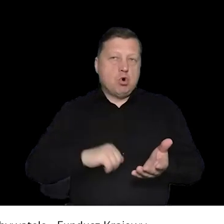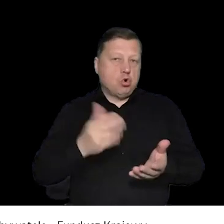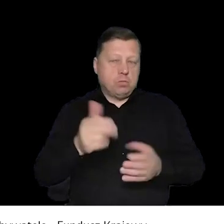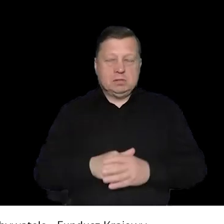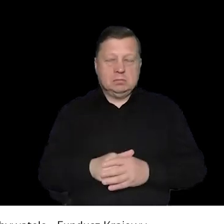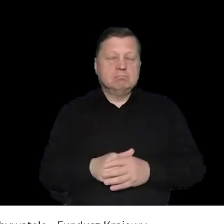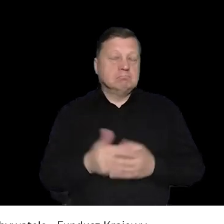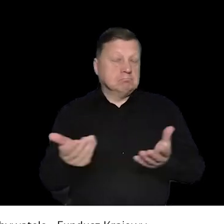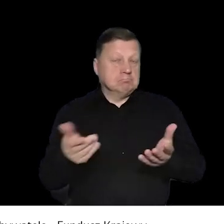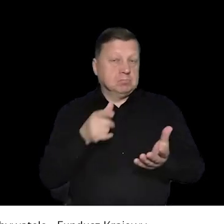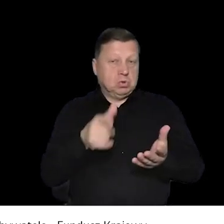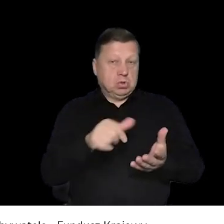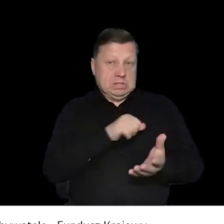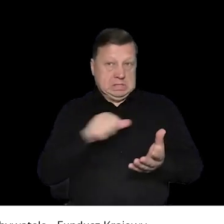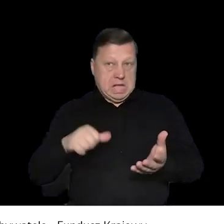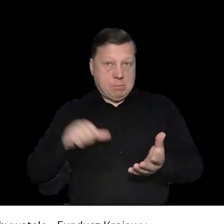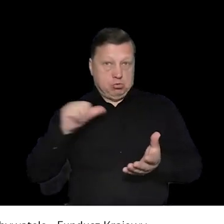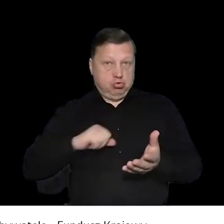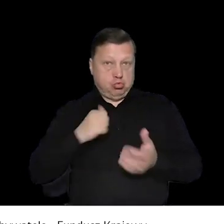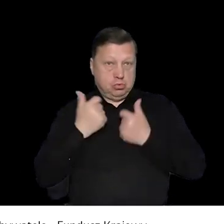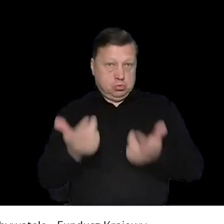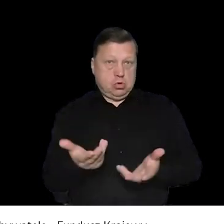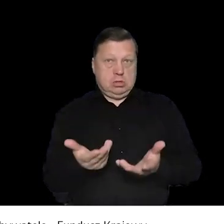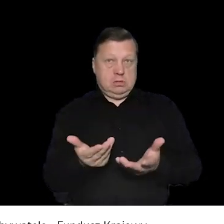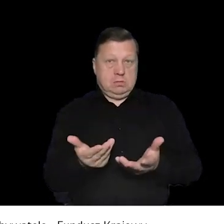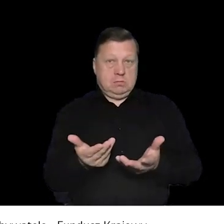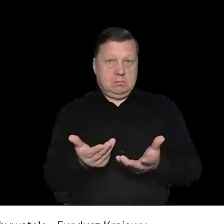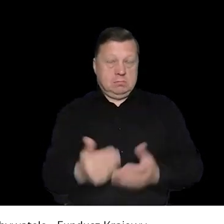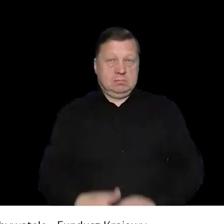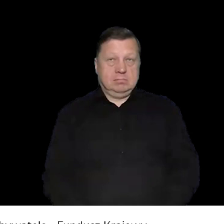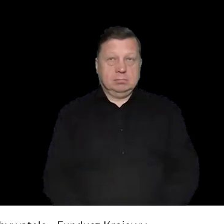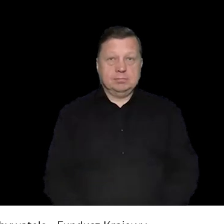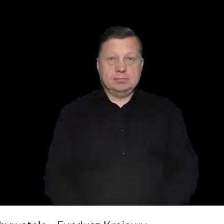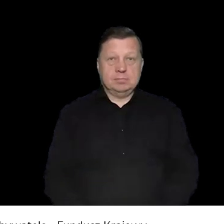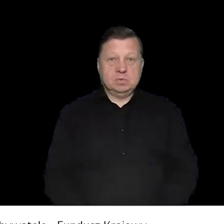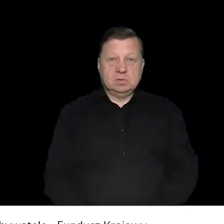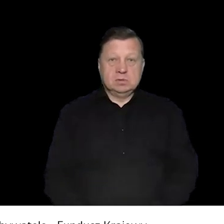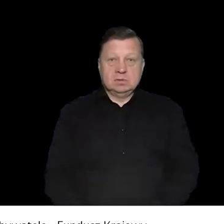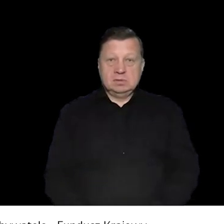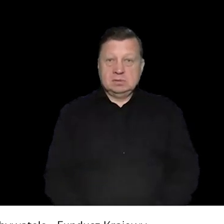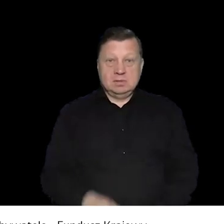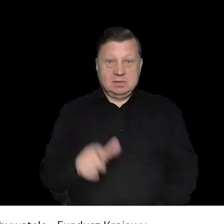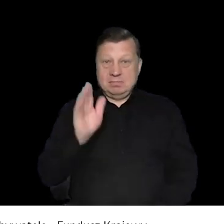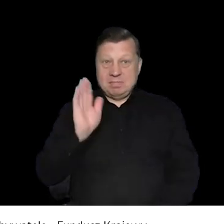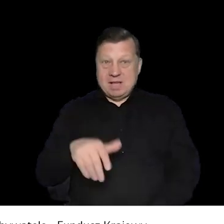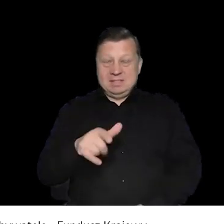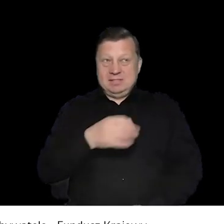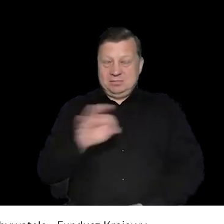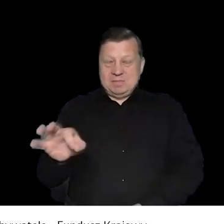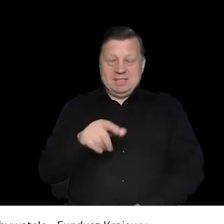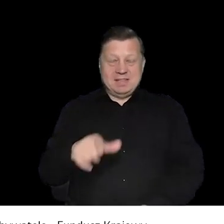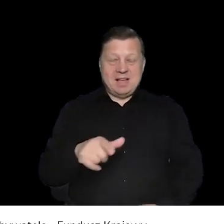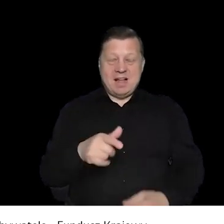lokalnej? Czyli na przykład wójt gminy Burmistrz. Czy taki organizator zgłasza zgromadzenie sam do siebie?